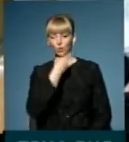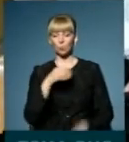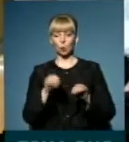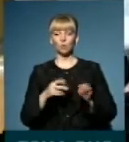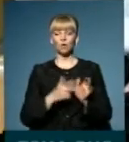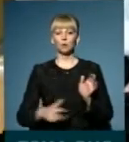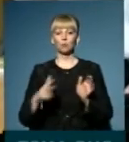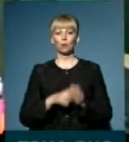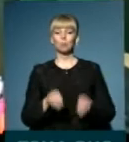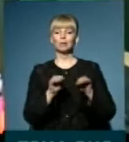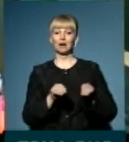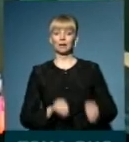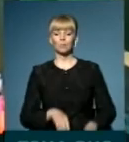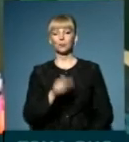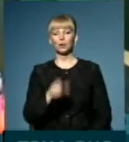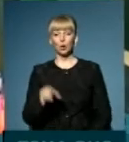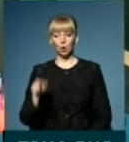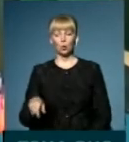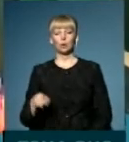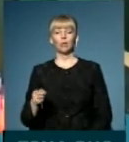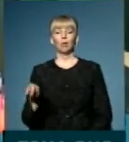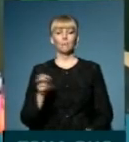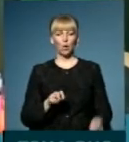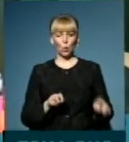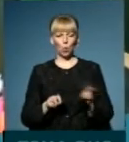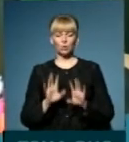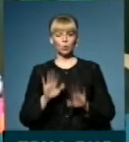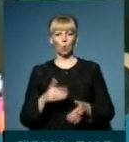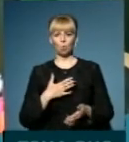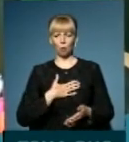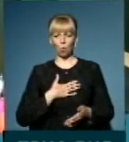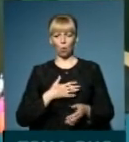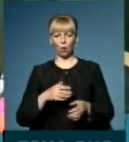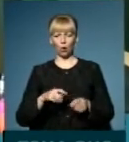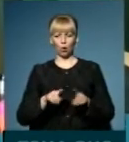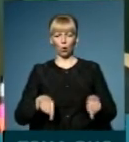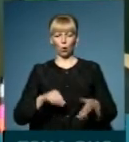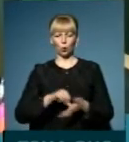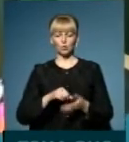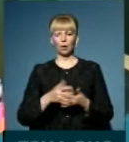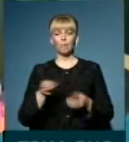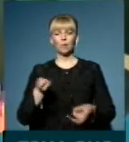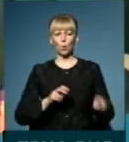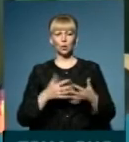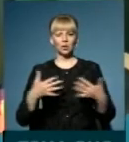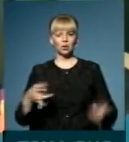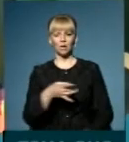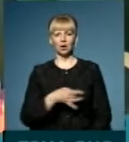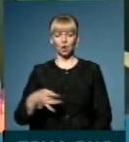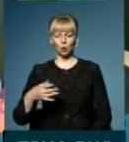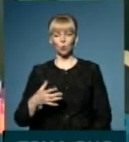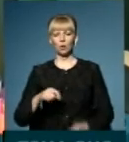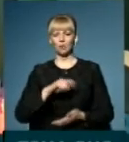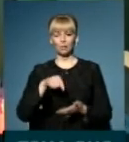88 декларацій. Люди приходять не тільки від мене з участку, приходять з інших районів міста,